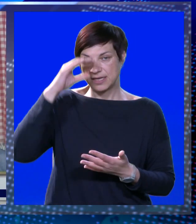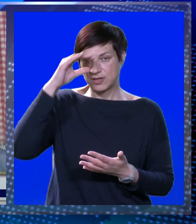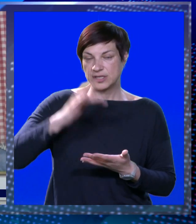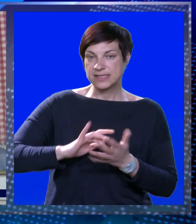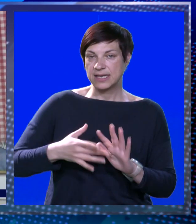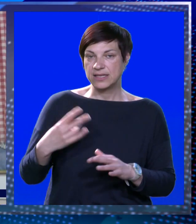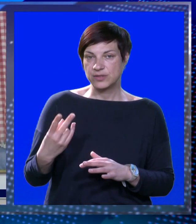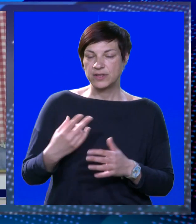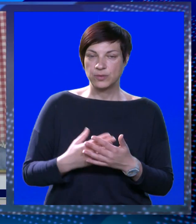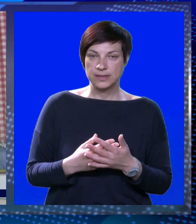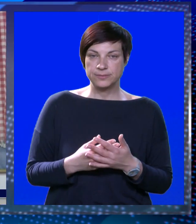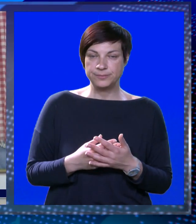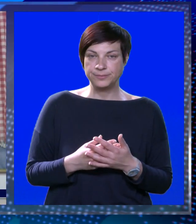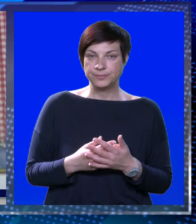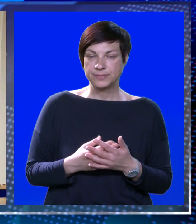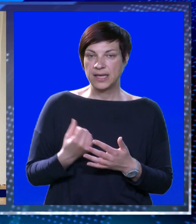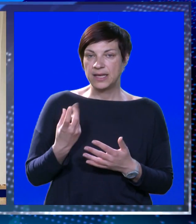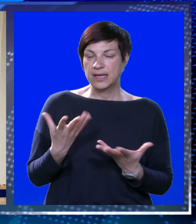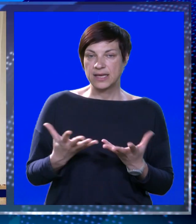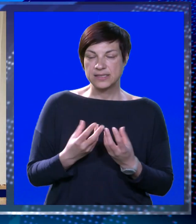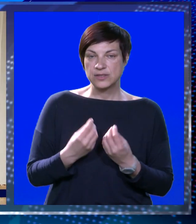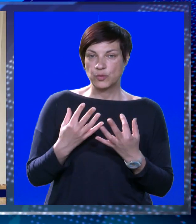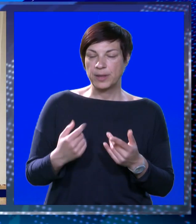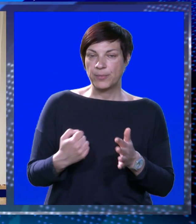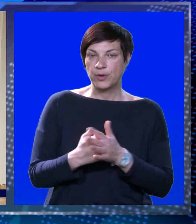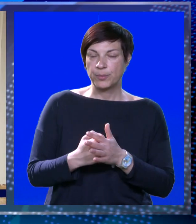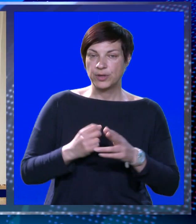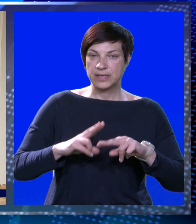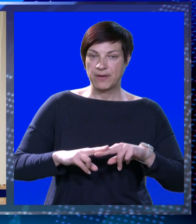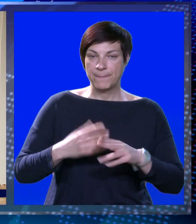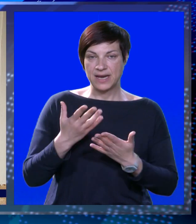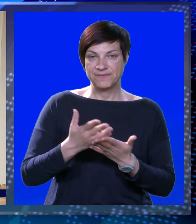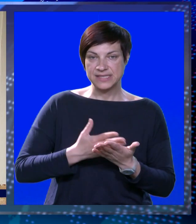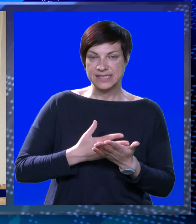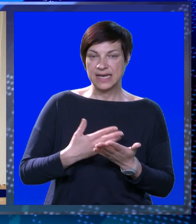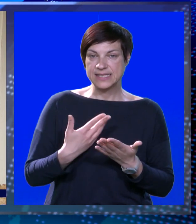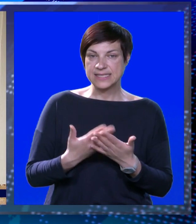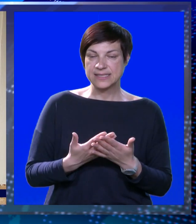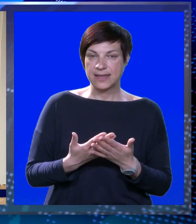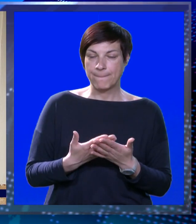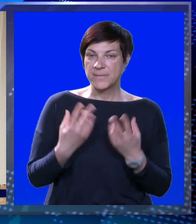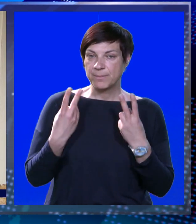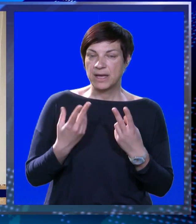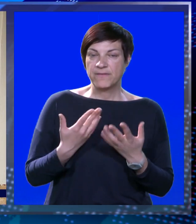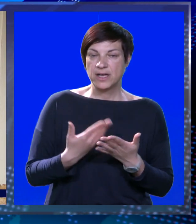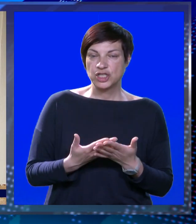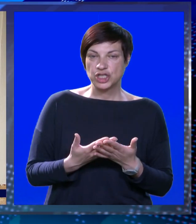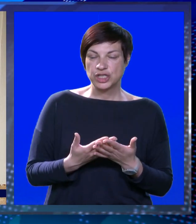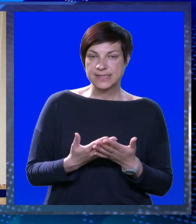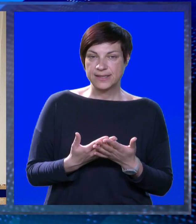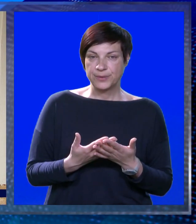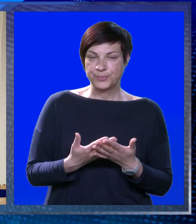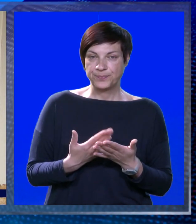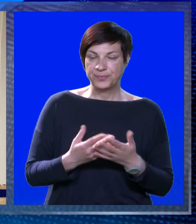a onda se gledaju svi drugi. Kad se skupi određeni broj bodova, pravi se rang lista prema prioritetima,